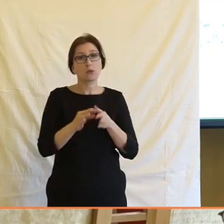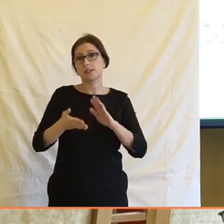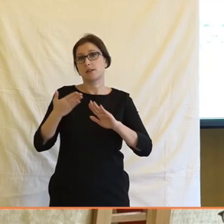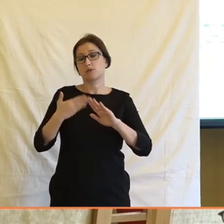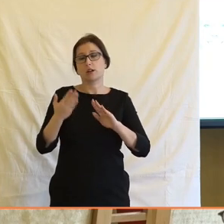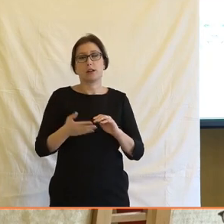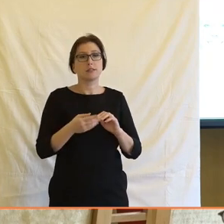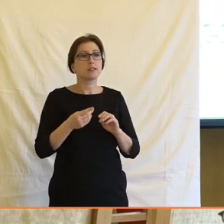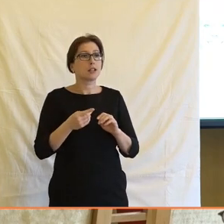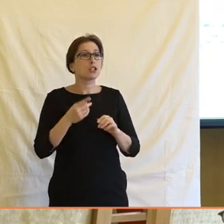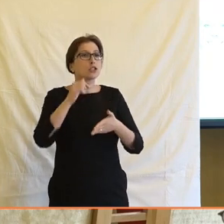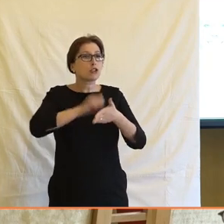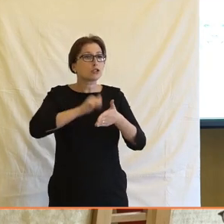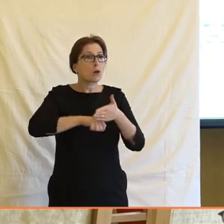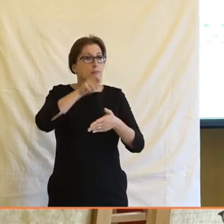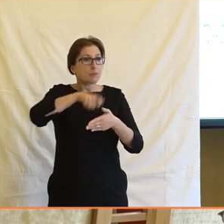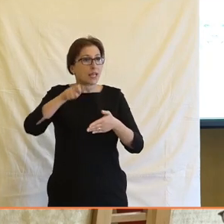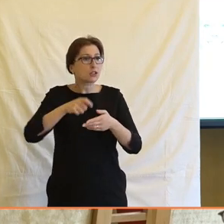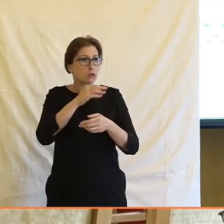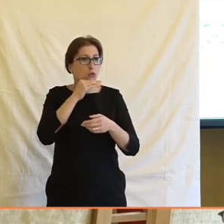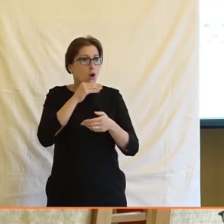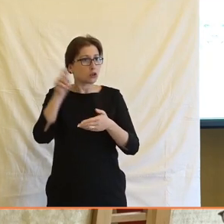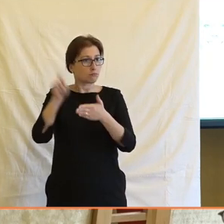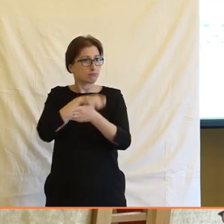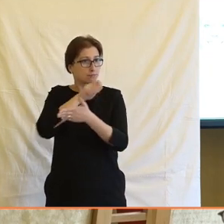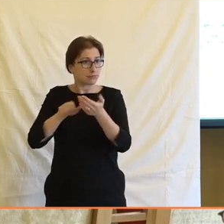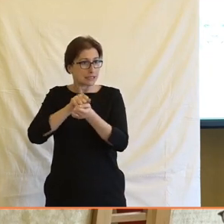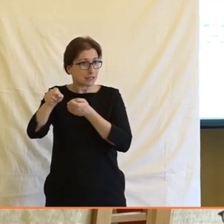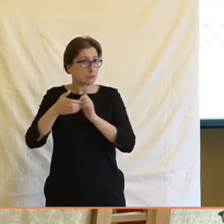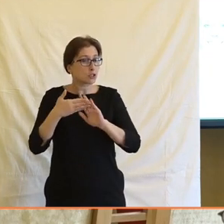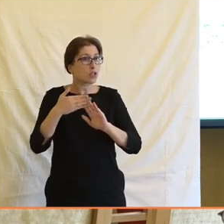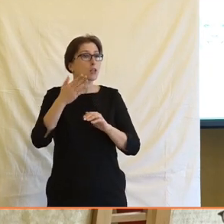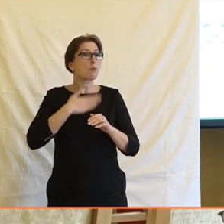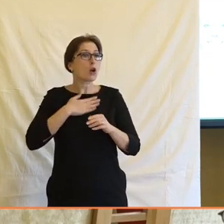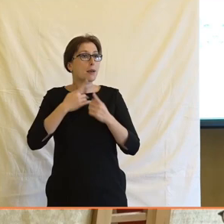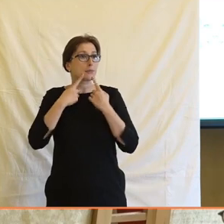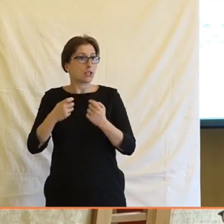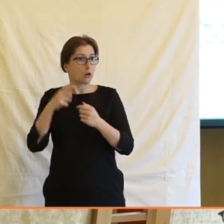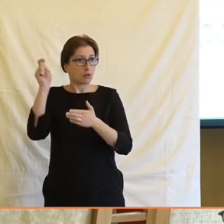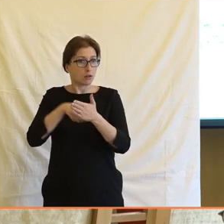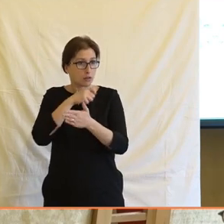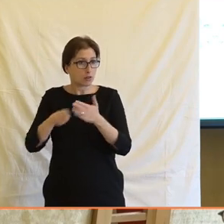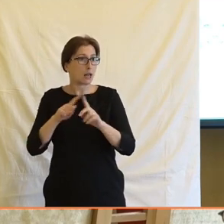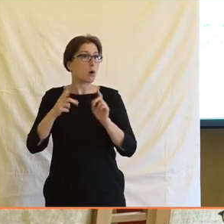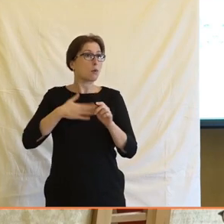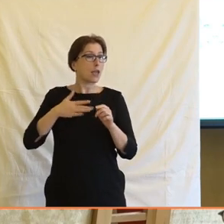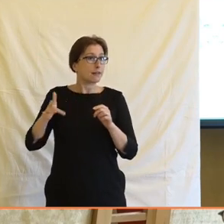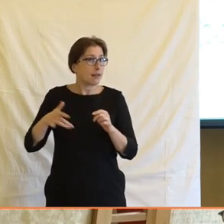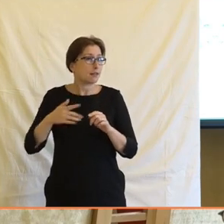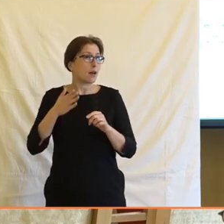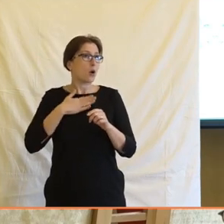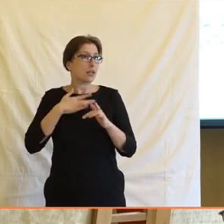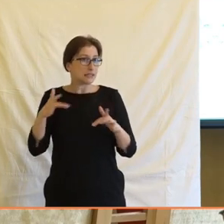řada časopisů ruší a přesouvá na sociální sítě včas časopise moje psychologie, dieta a moje zdraví ku příkladu.